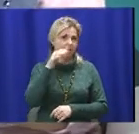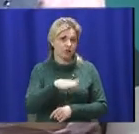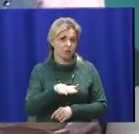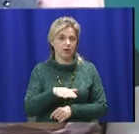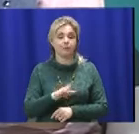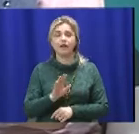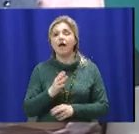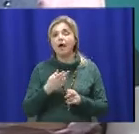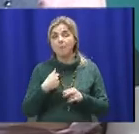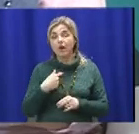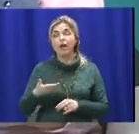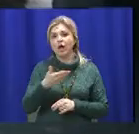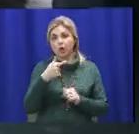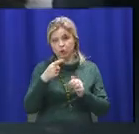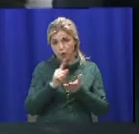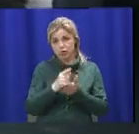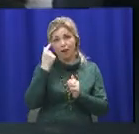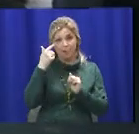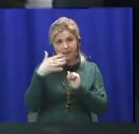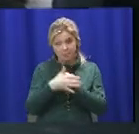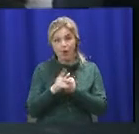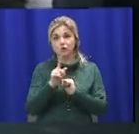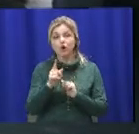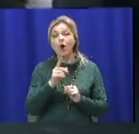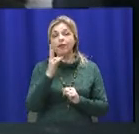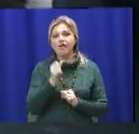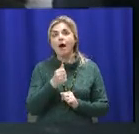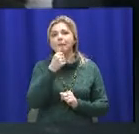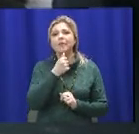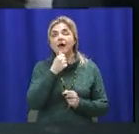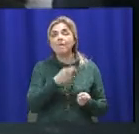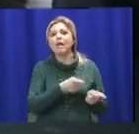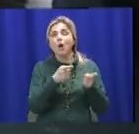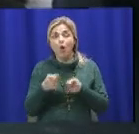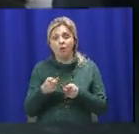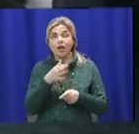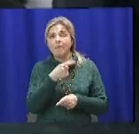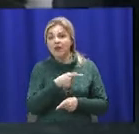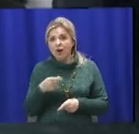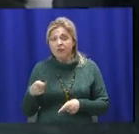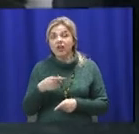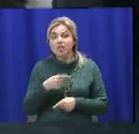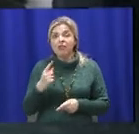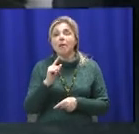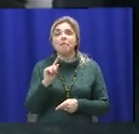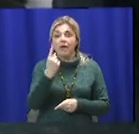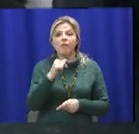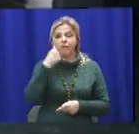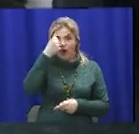понимать, что это отнюдь не крепостное право на переходном периоде в течение первого года, да?